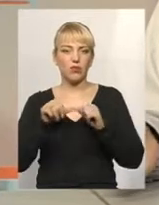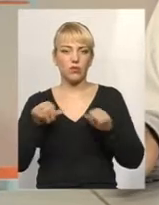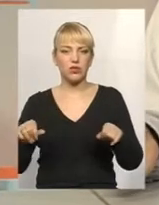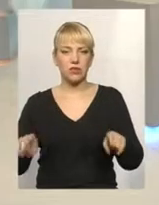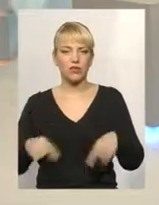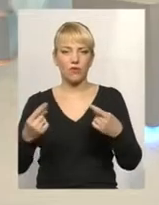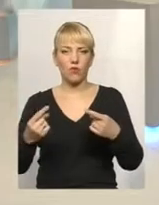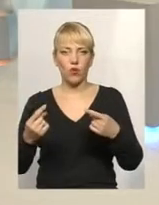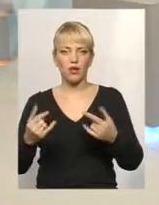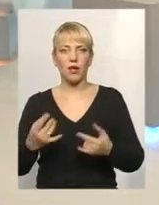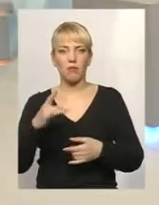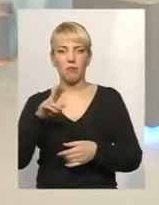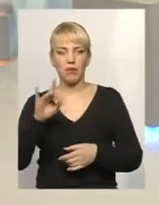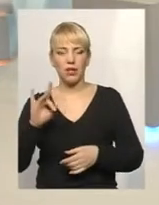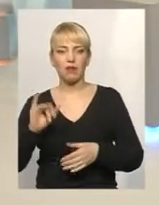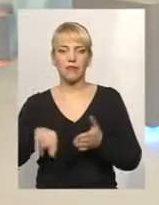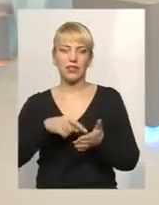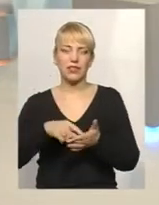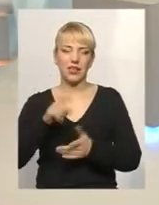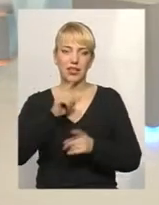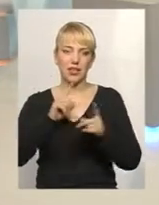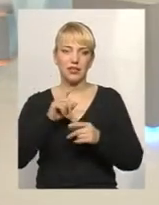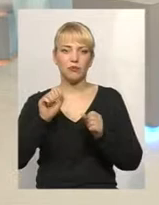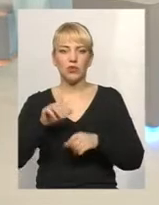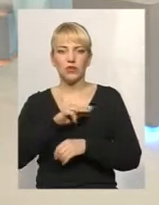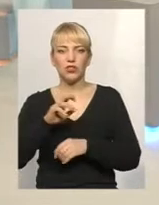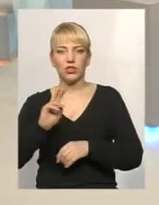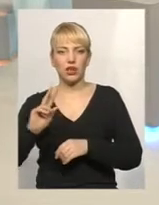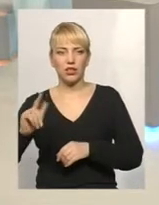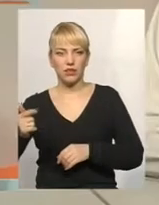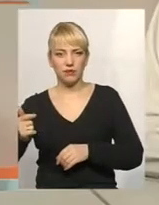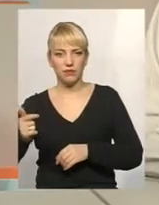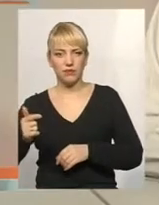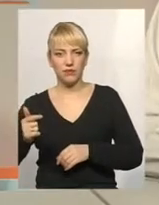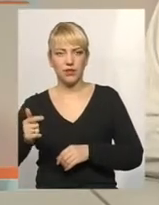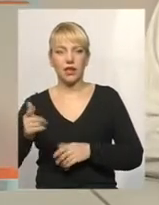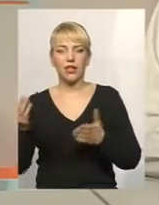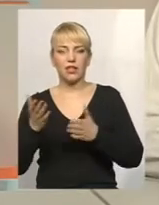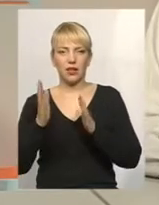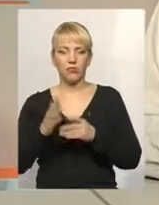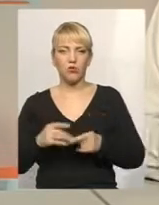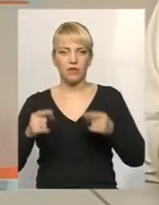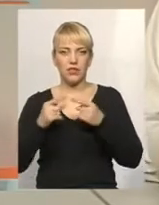при міській раді, чи можливі управління житлово-комунального господарства, яка буде